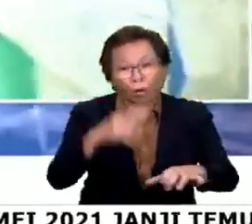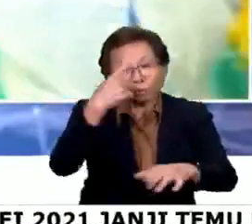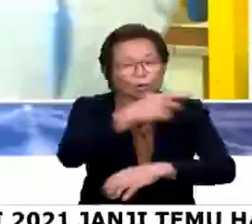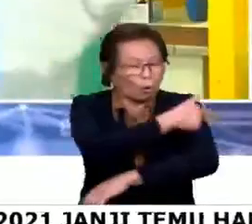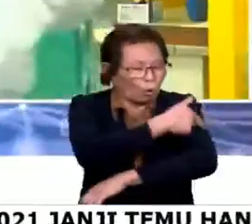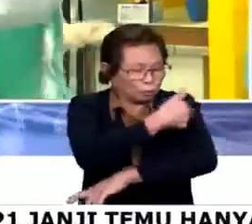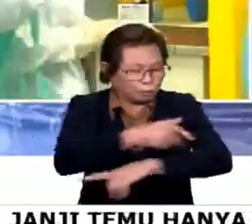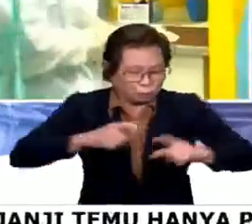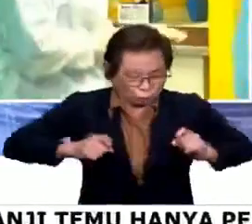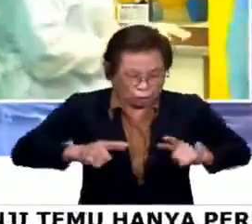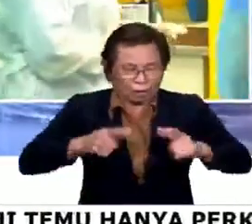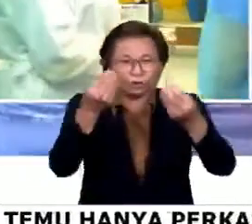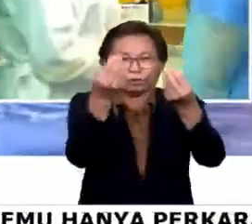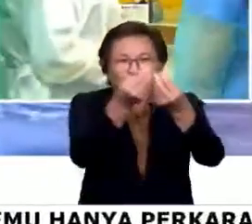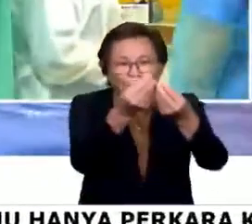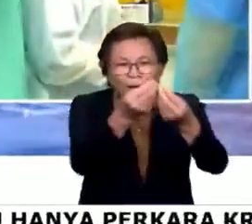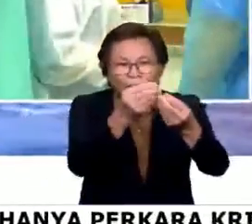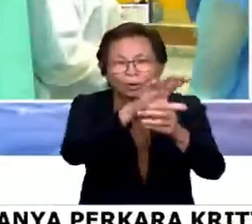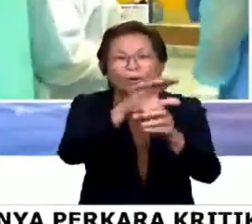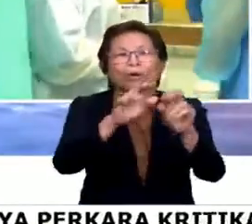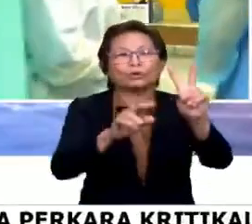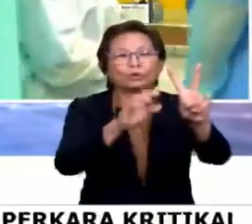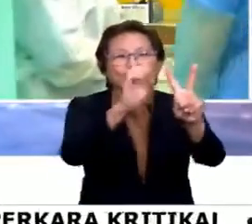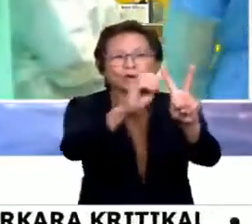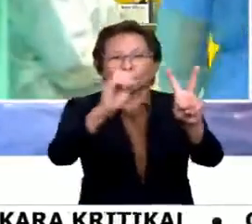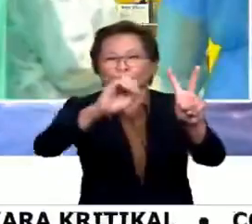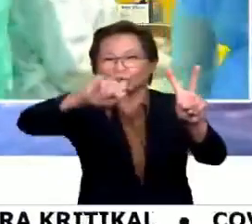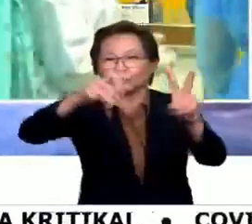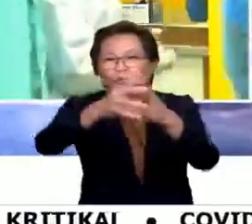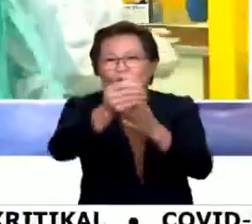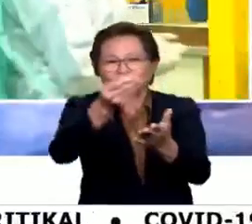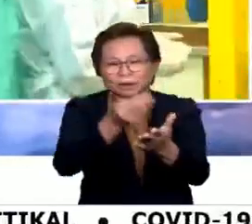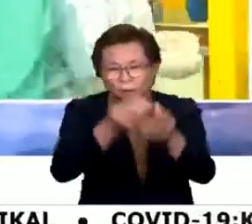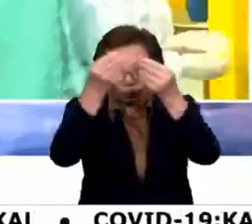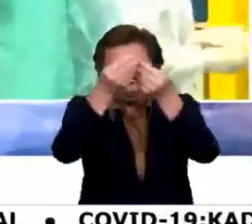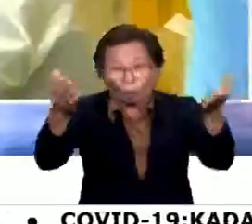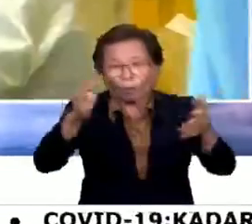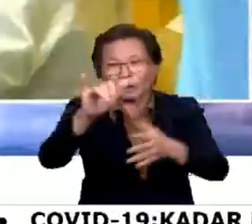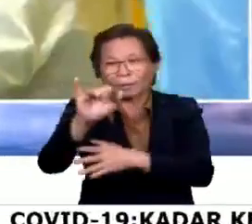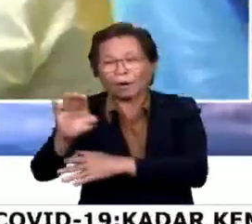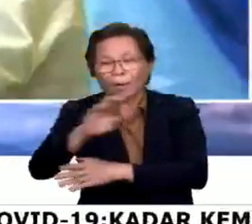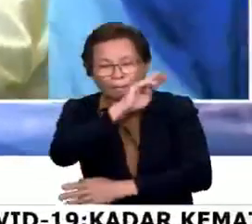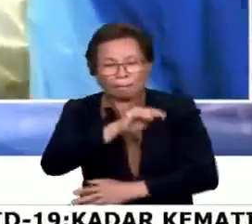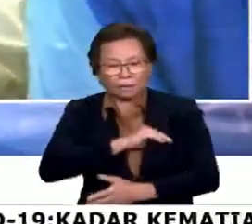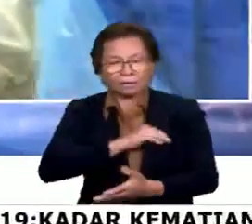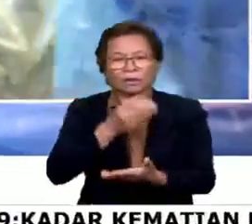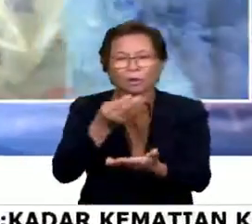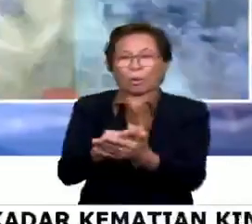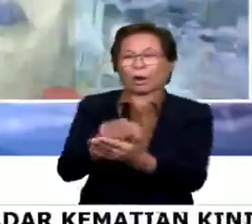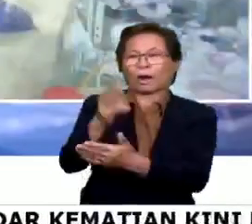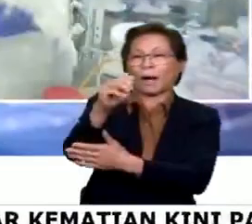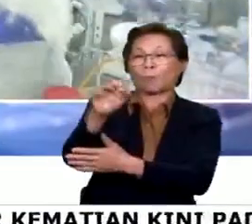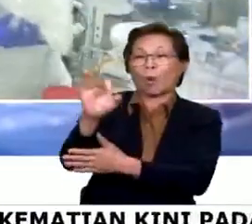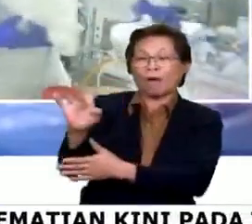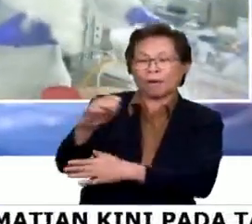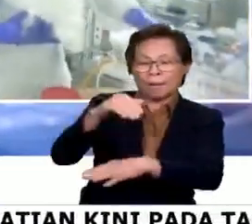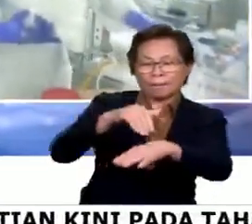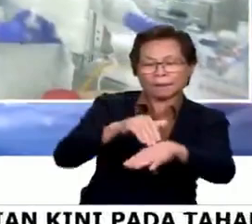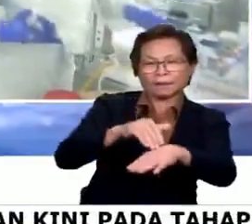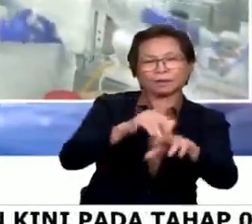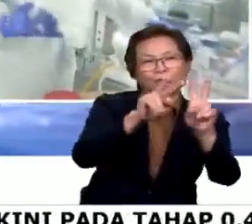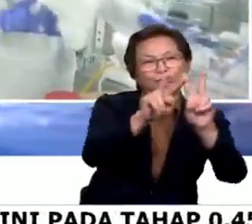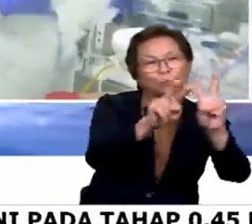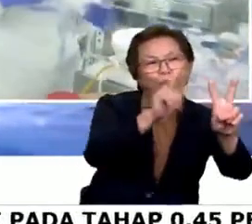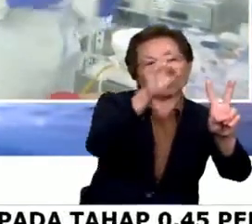Jumlah ini termasuk RM200 juta yang diumumkan oleh Yang Bahagian Menteri Keuangan pada 22